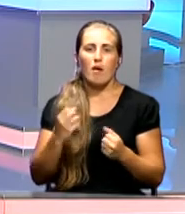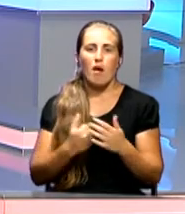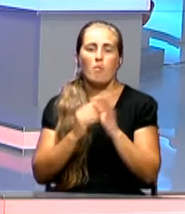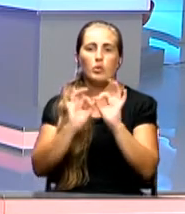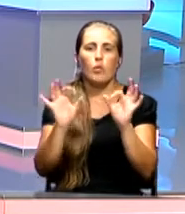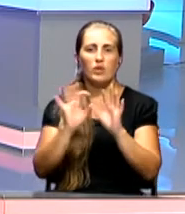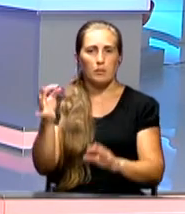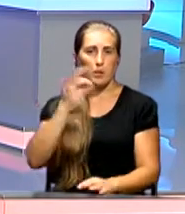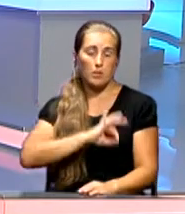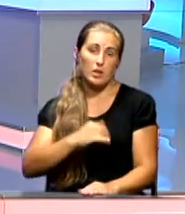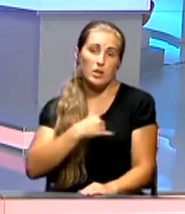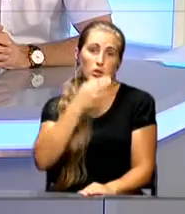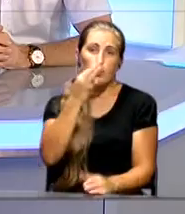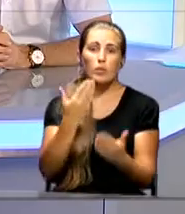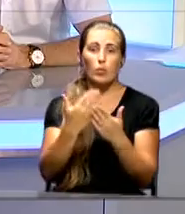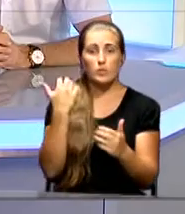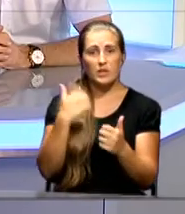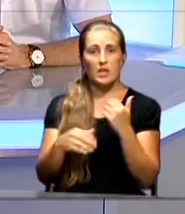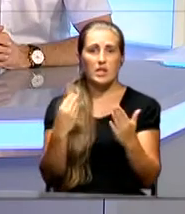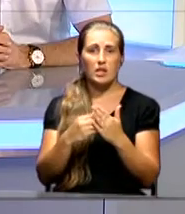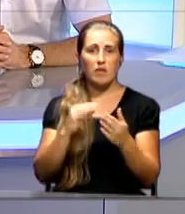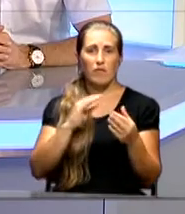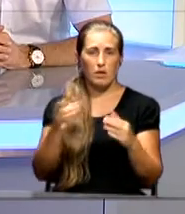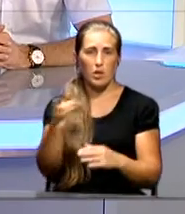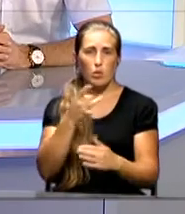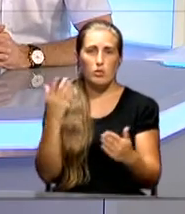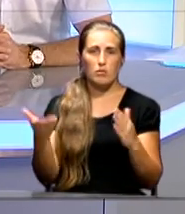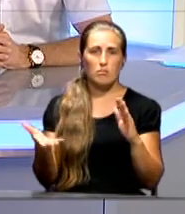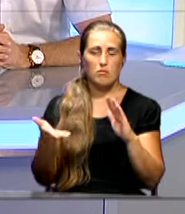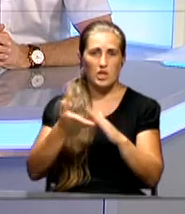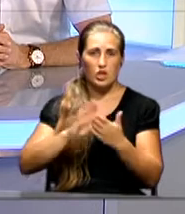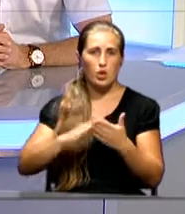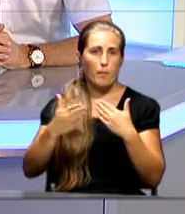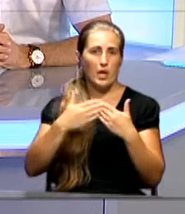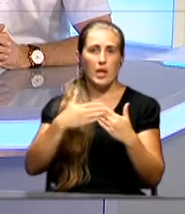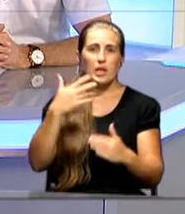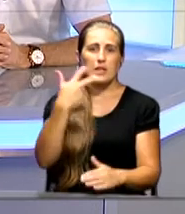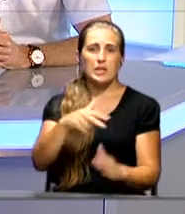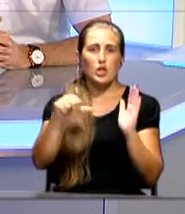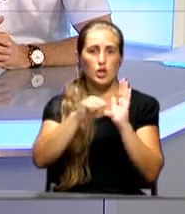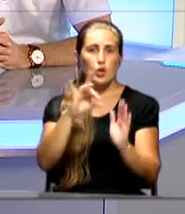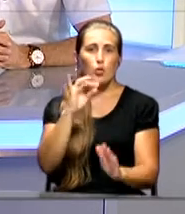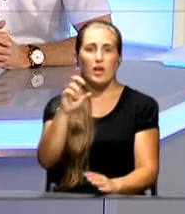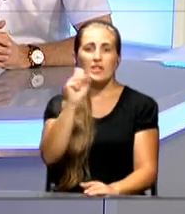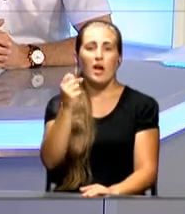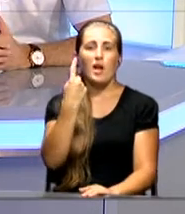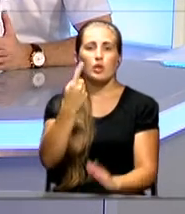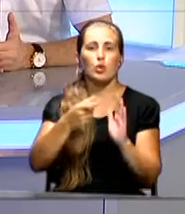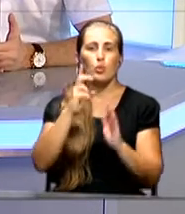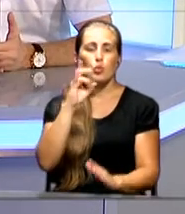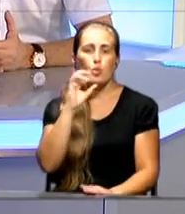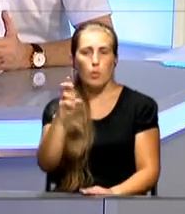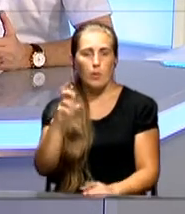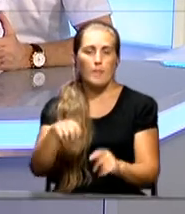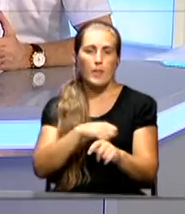Я скажу, допустим, если средняя цена в районе сложилась на уровне порядка 36 рублей за кубический метр, то они хотят